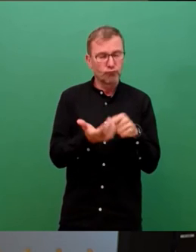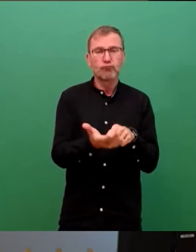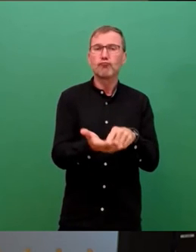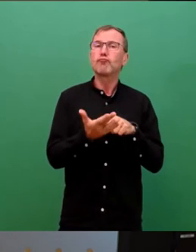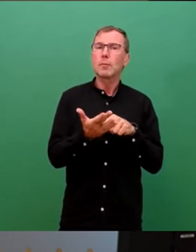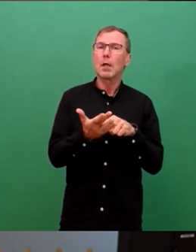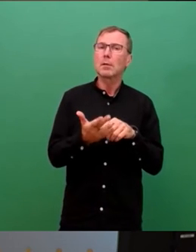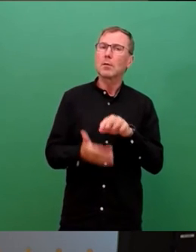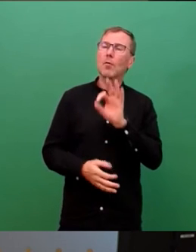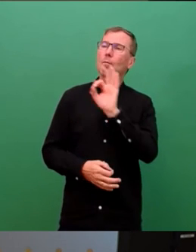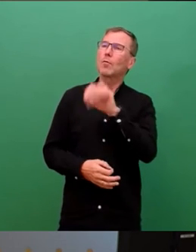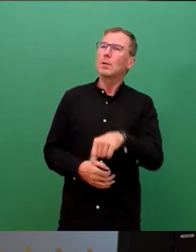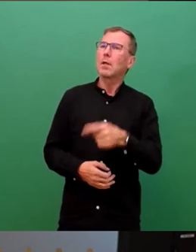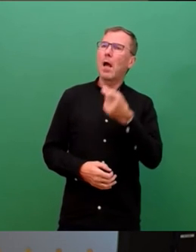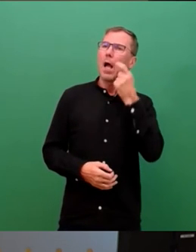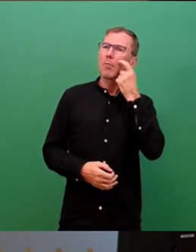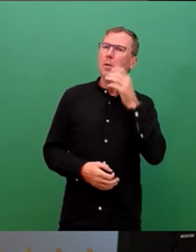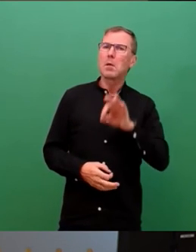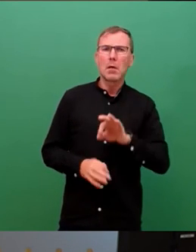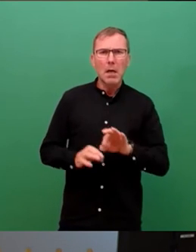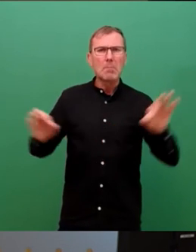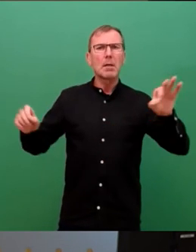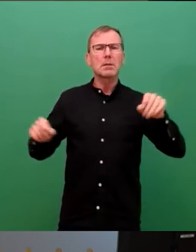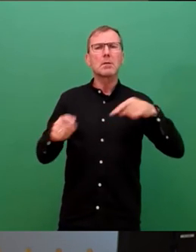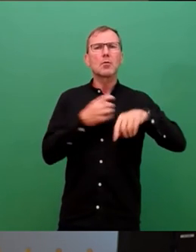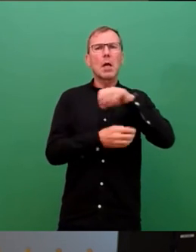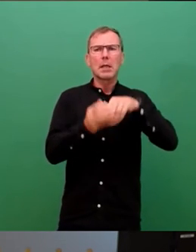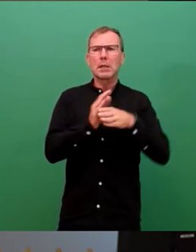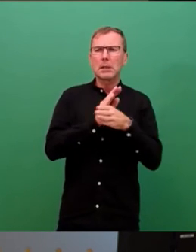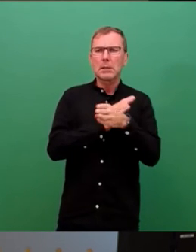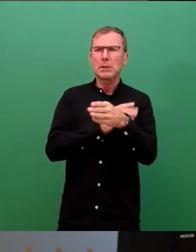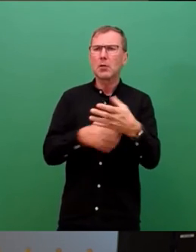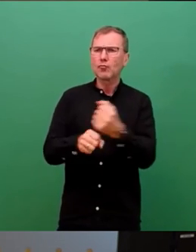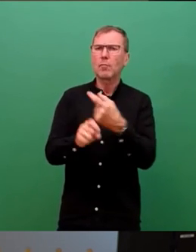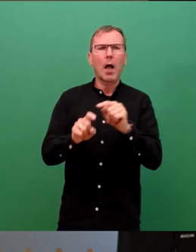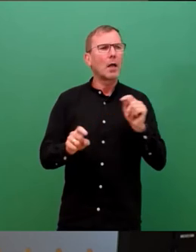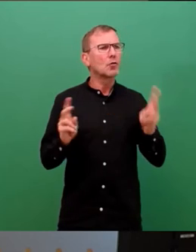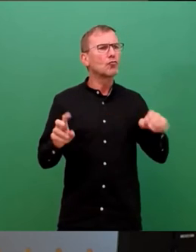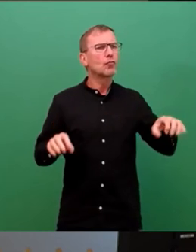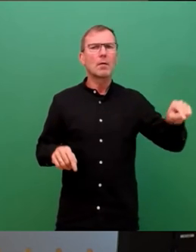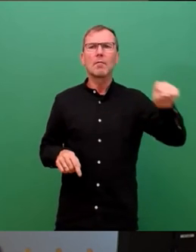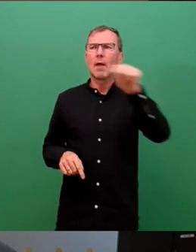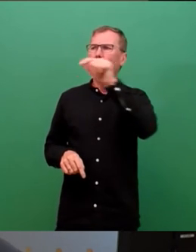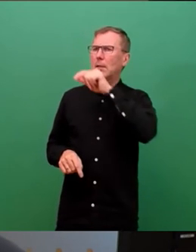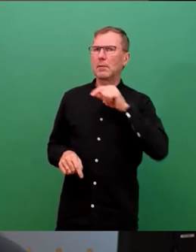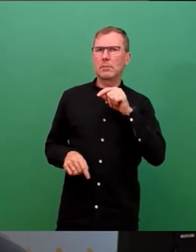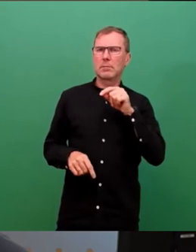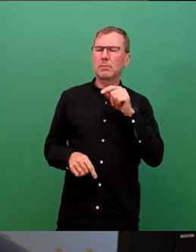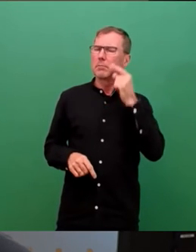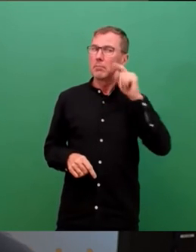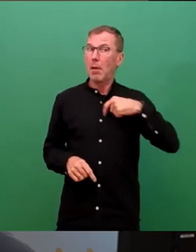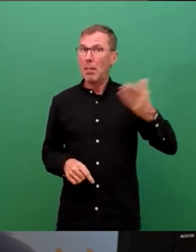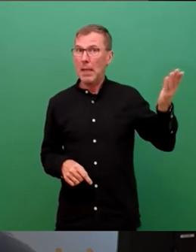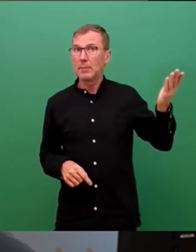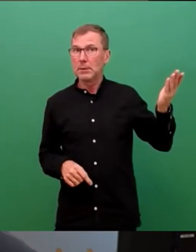sie für den Moment besser durch die Krise kommt als viele andere Stadtwerke. Ein Seitenblick auf Leipzig reicht